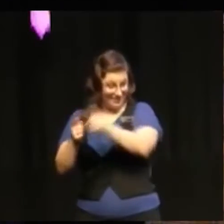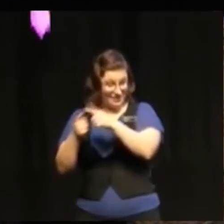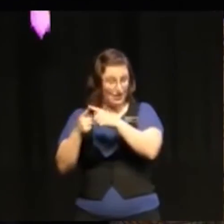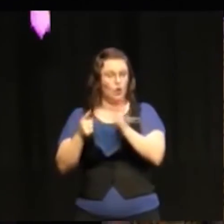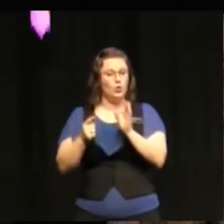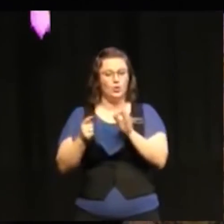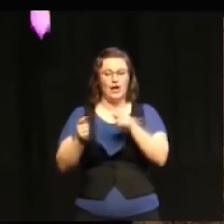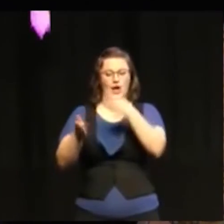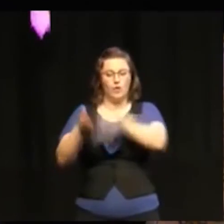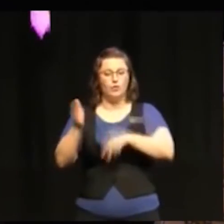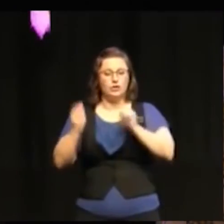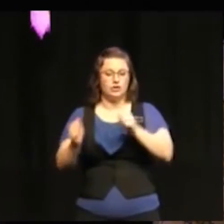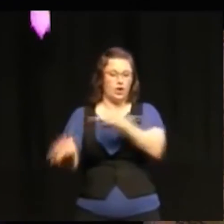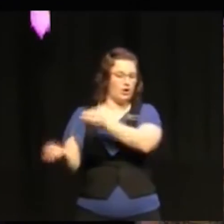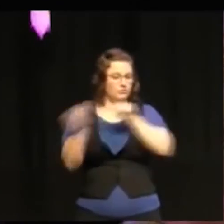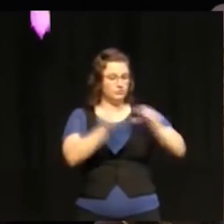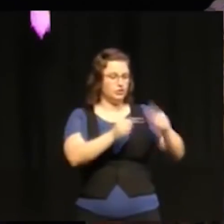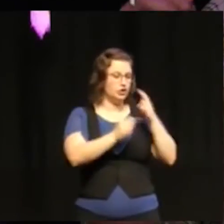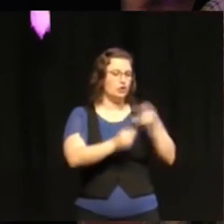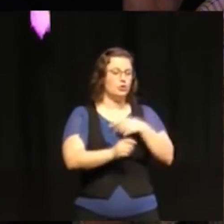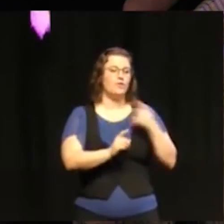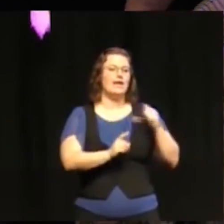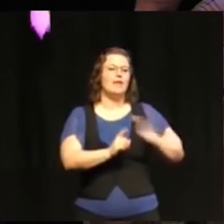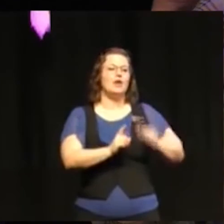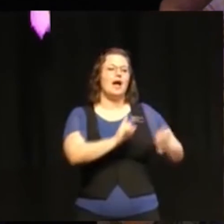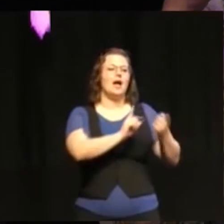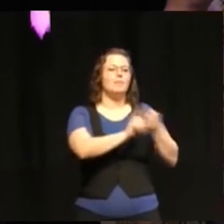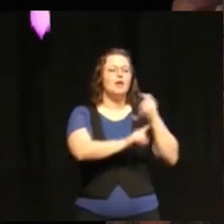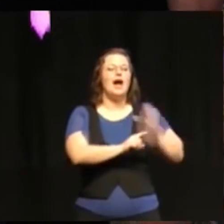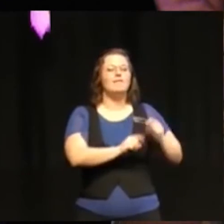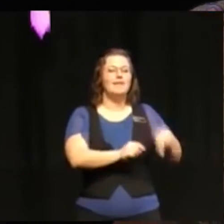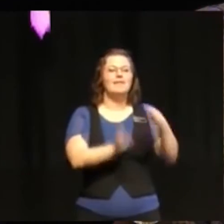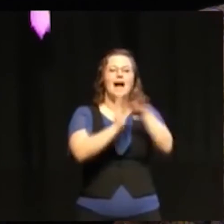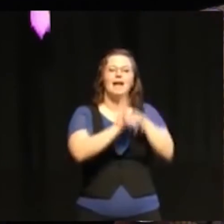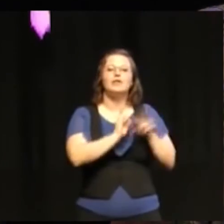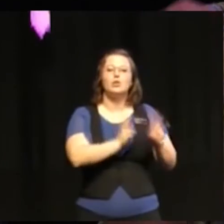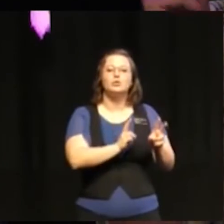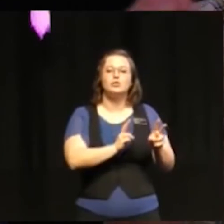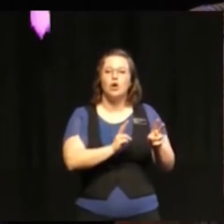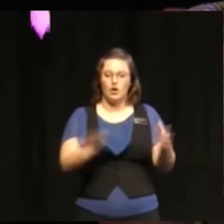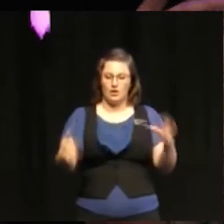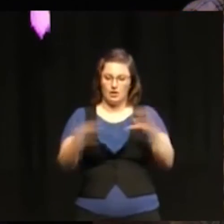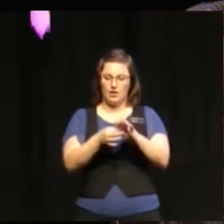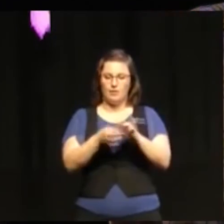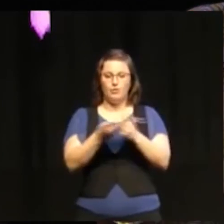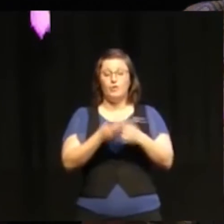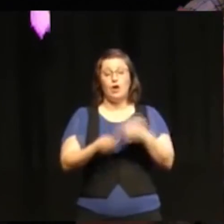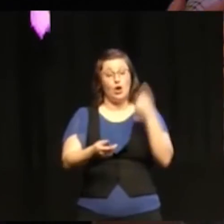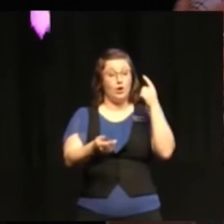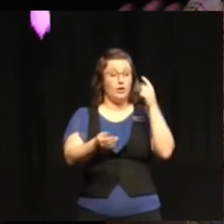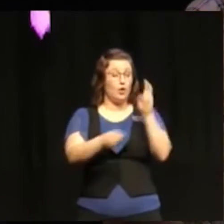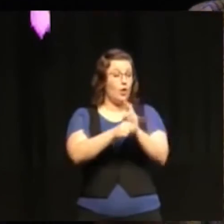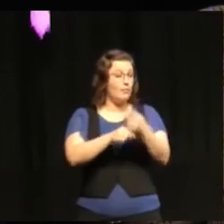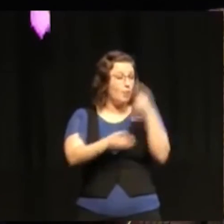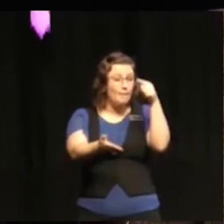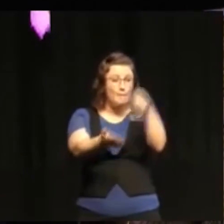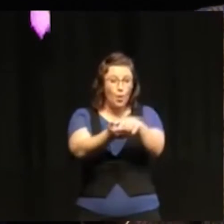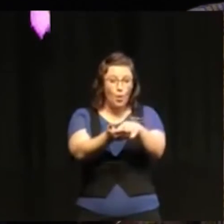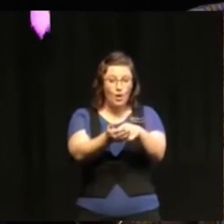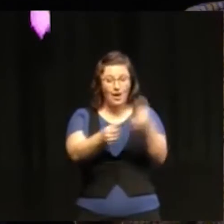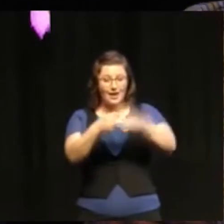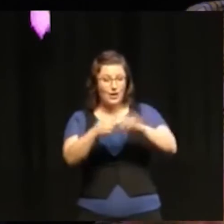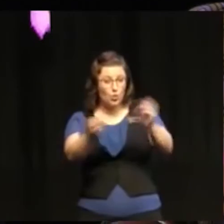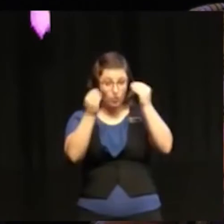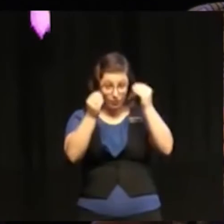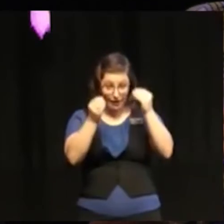kind of reflected in the implementation of the agenda so if you look at the targets for example when it comes to education